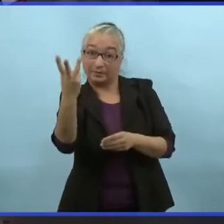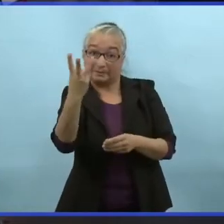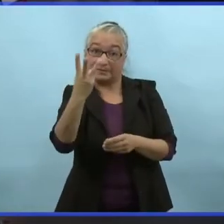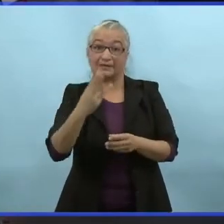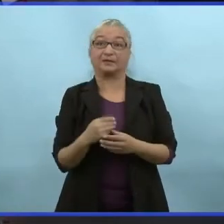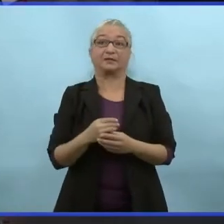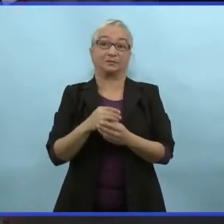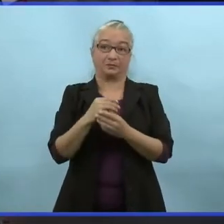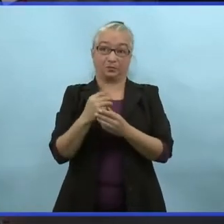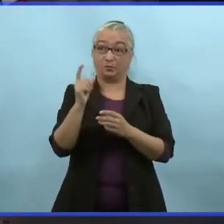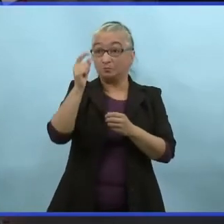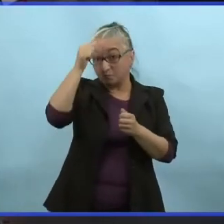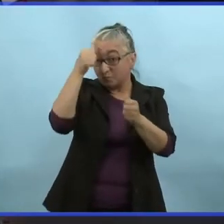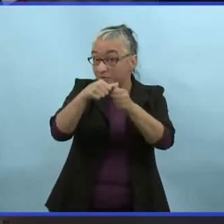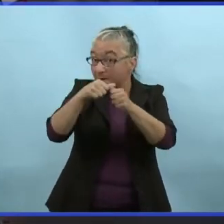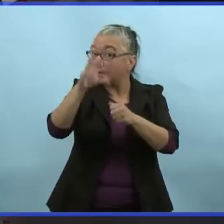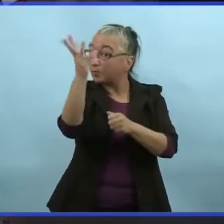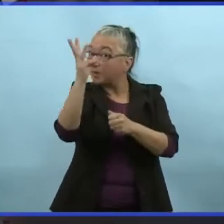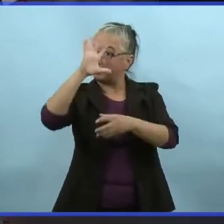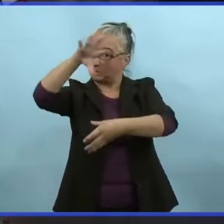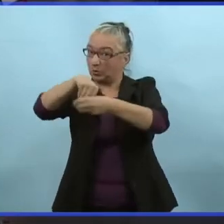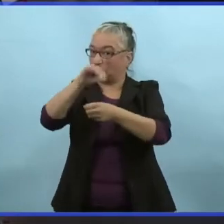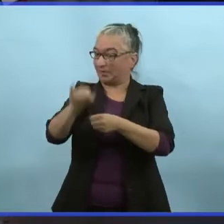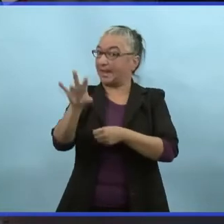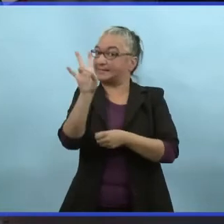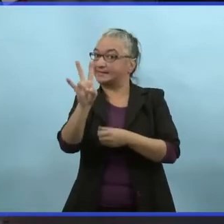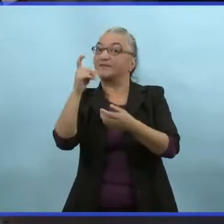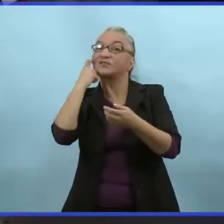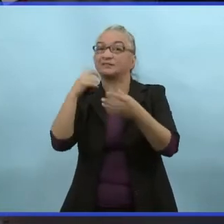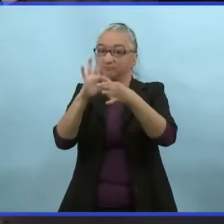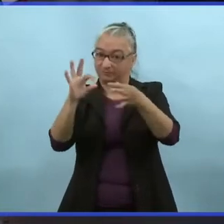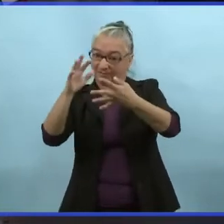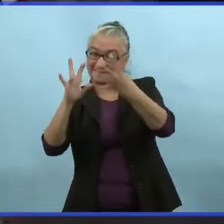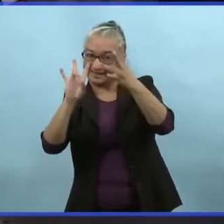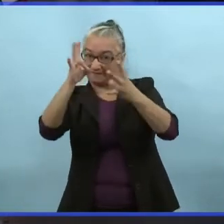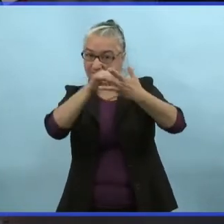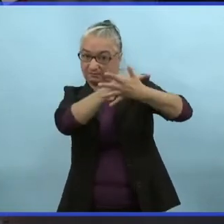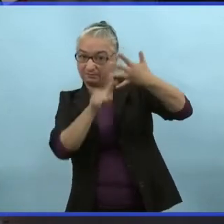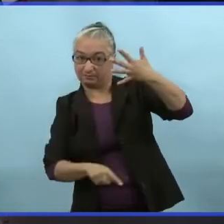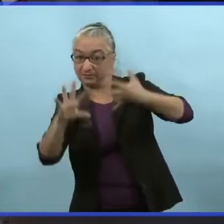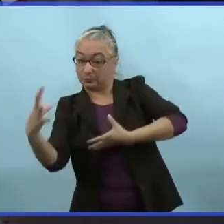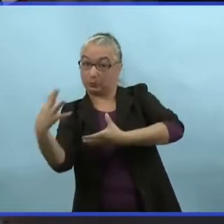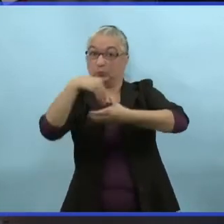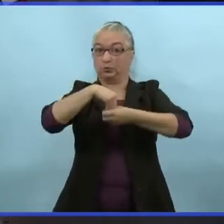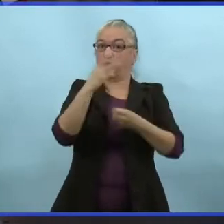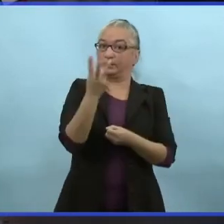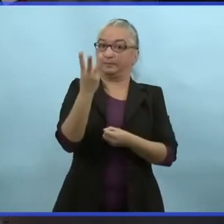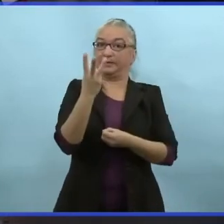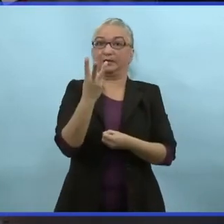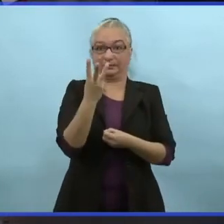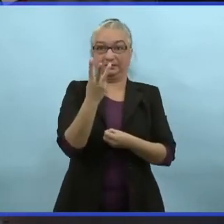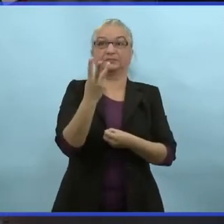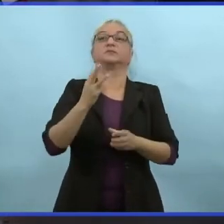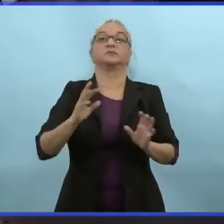et Taché. Encore une fois, les commerces dans toutes les régions